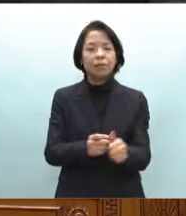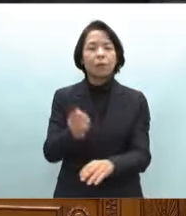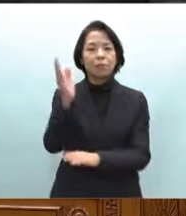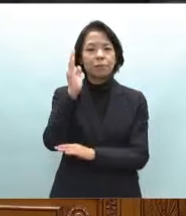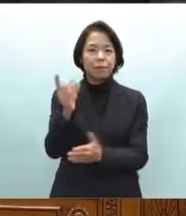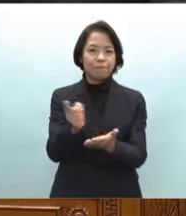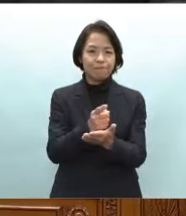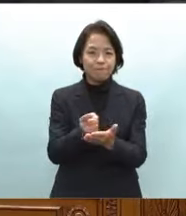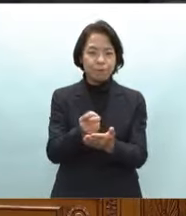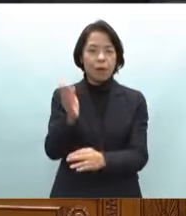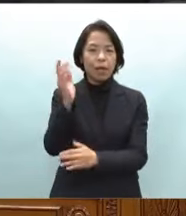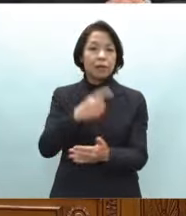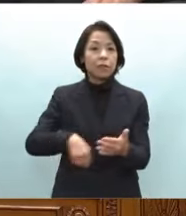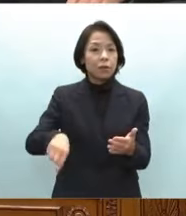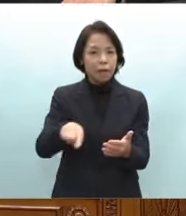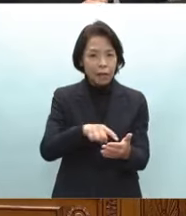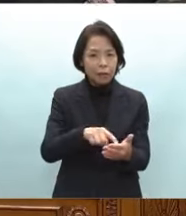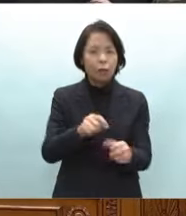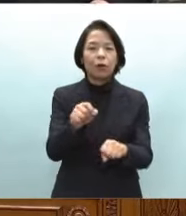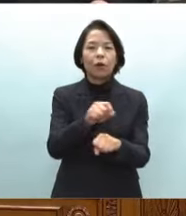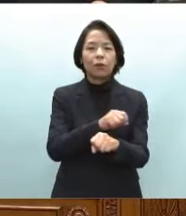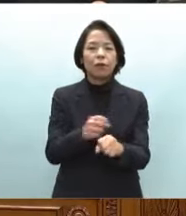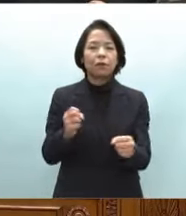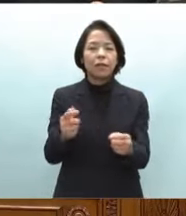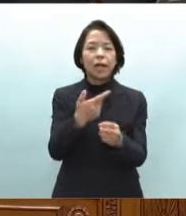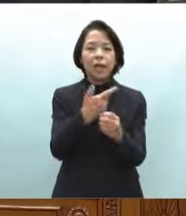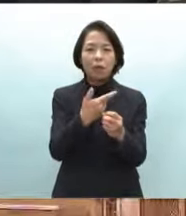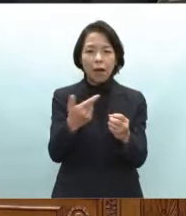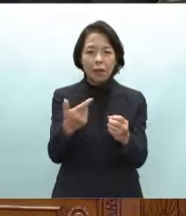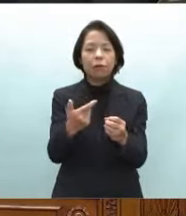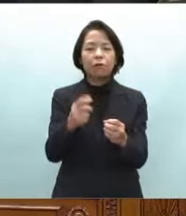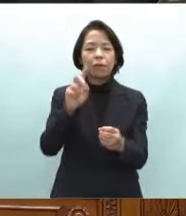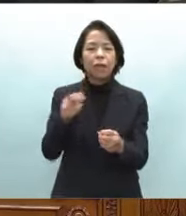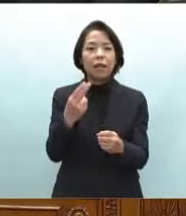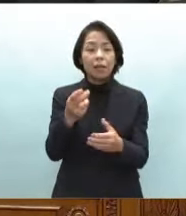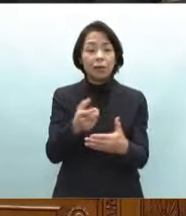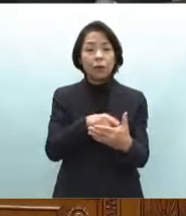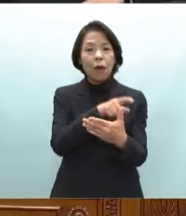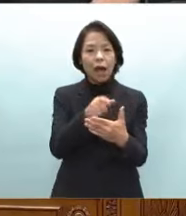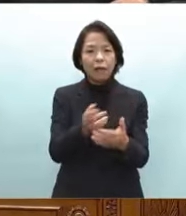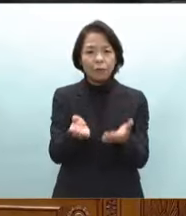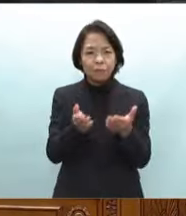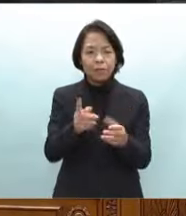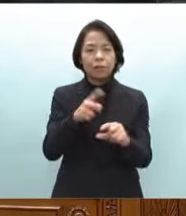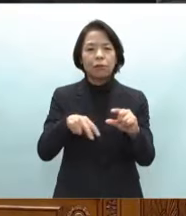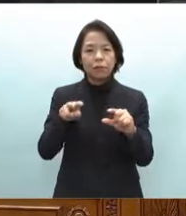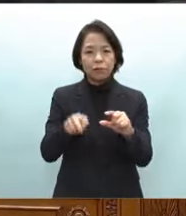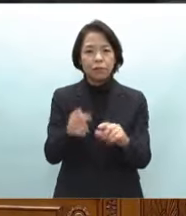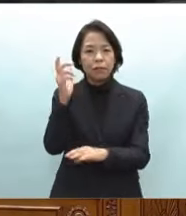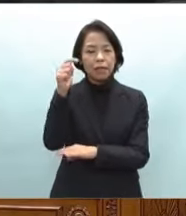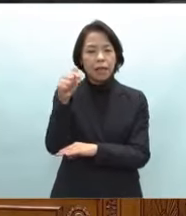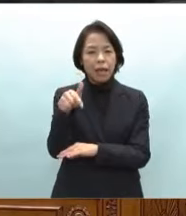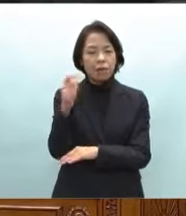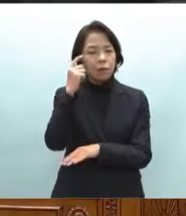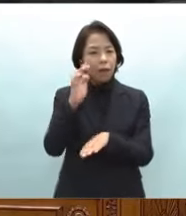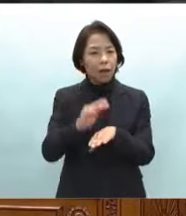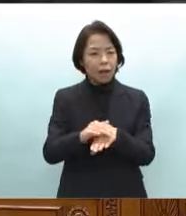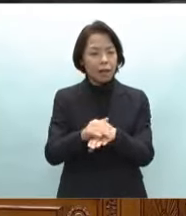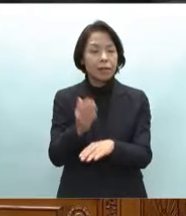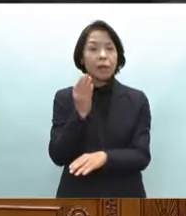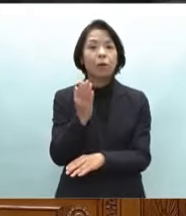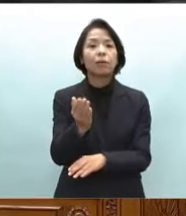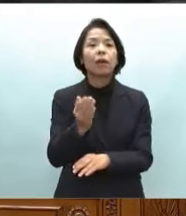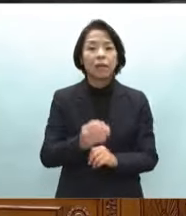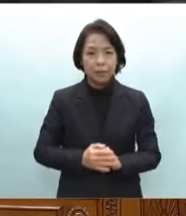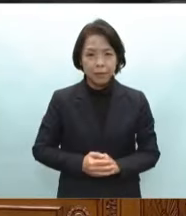演説などについてとりわけ令和6年野党半島地震を中心に政府の認識や対応を質問いたします